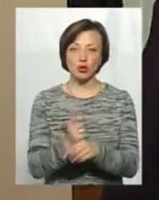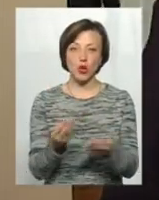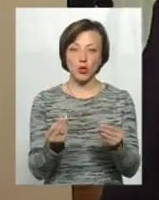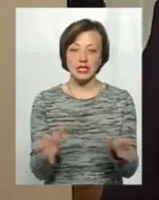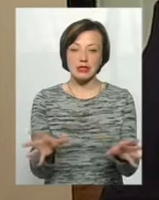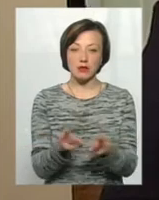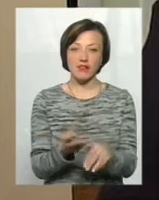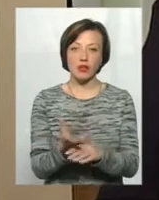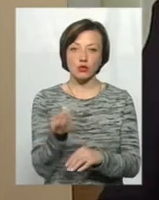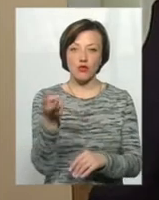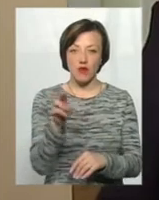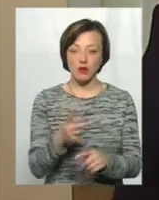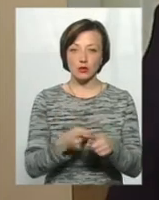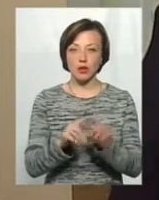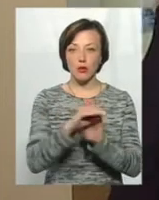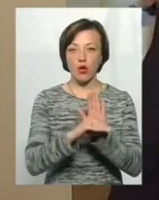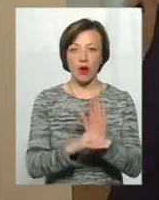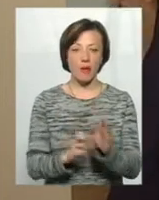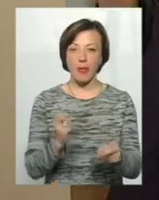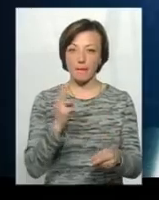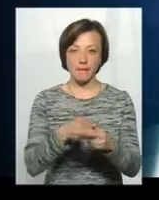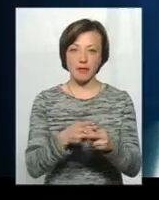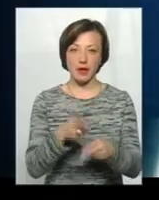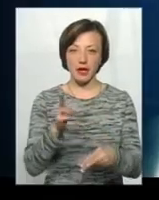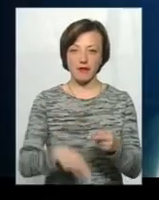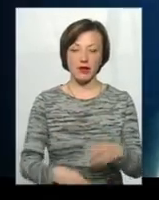співфінансування, щоб ця програма не переривалася.